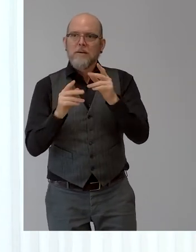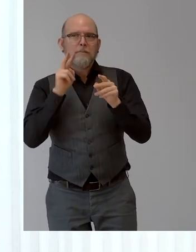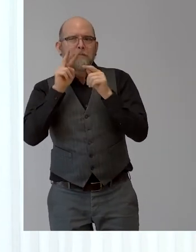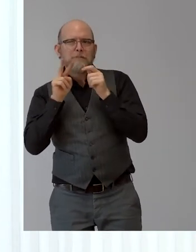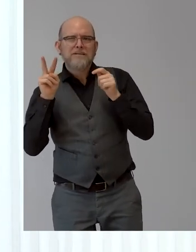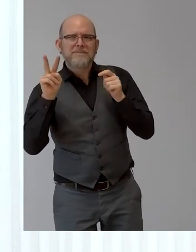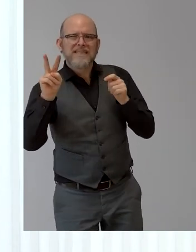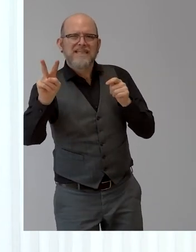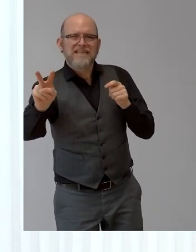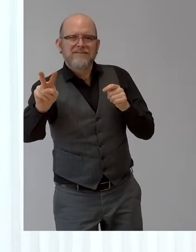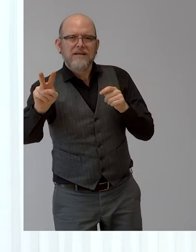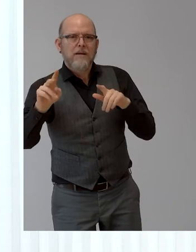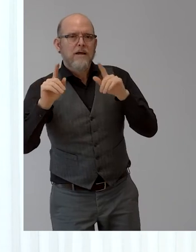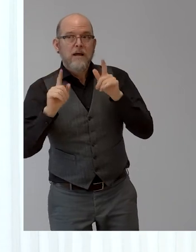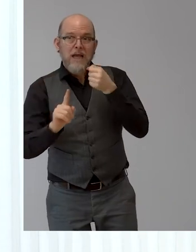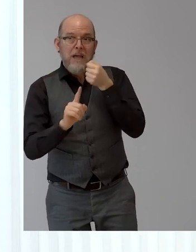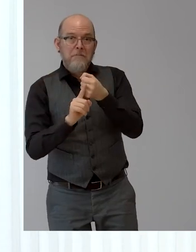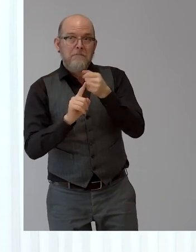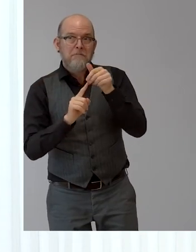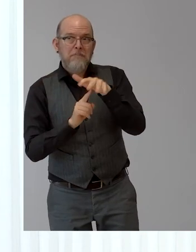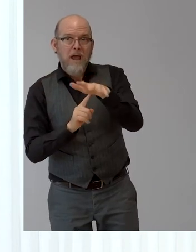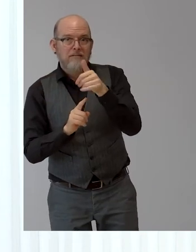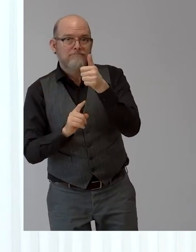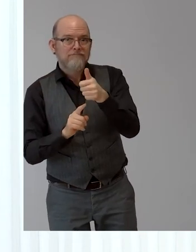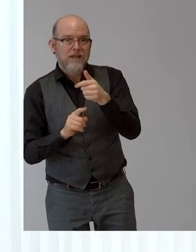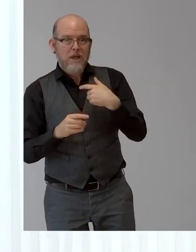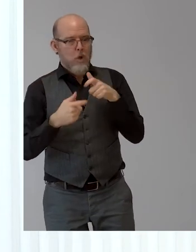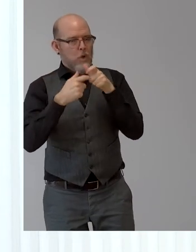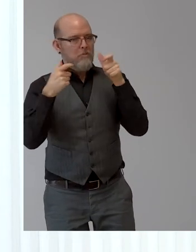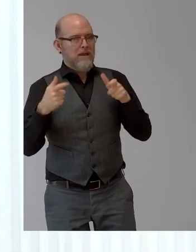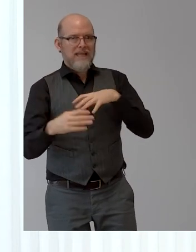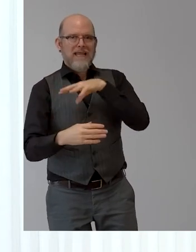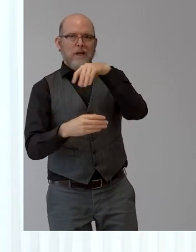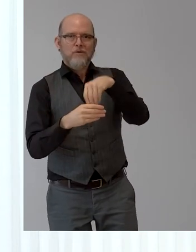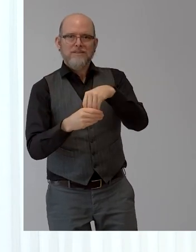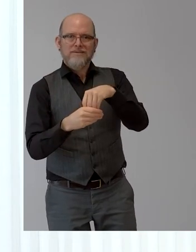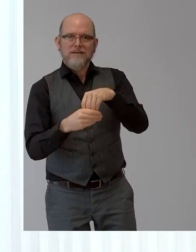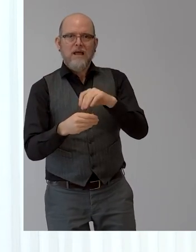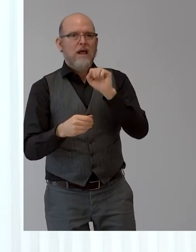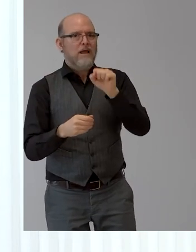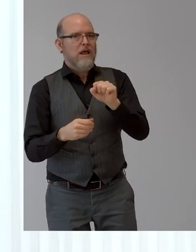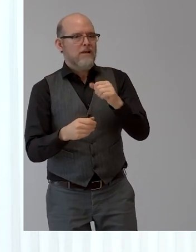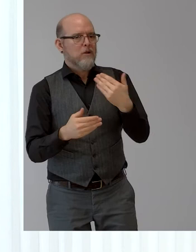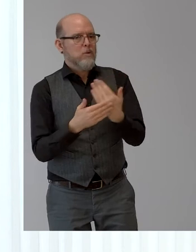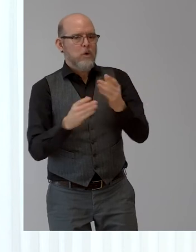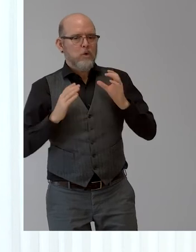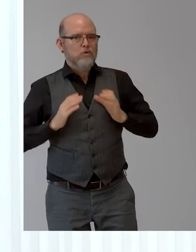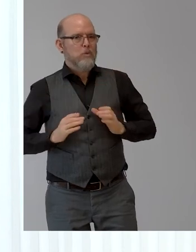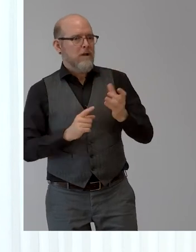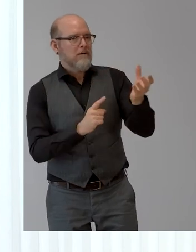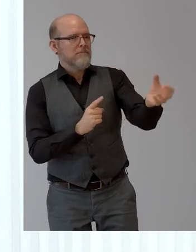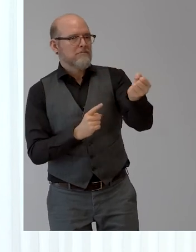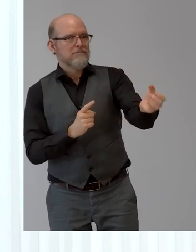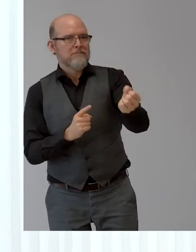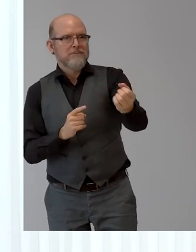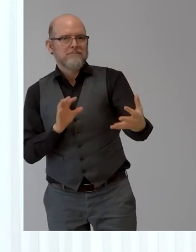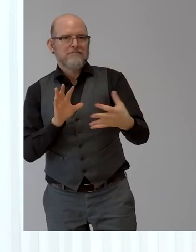impact of making your company more inclusive. But let me ask another question. We're both from Austria. We're both part of